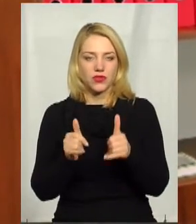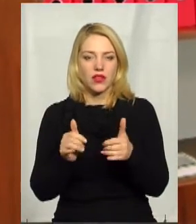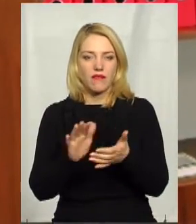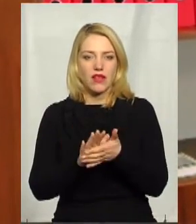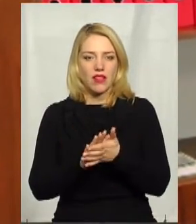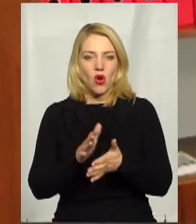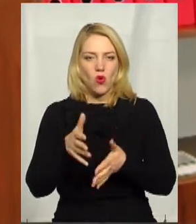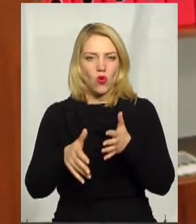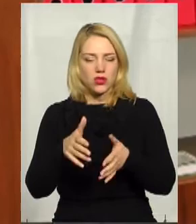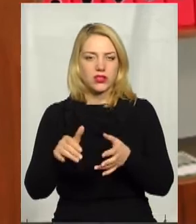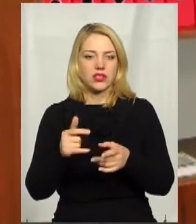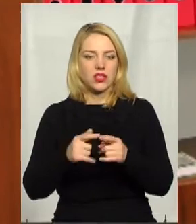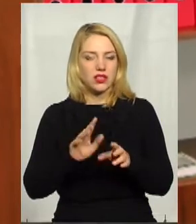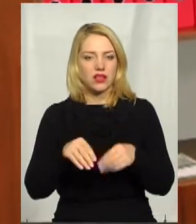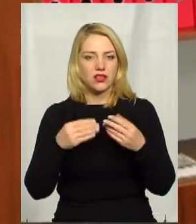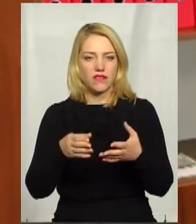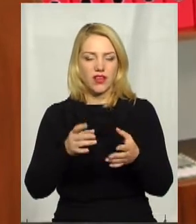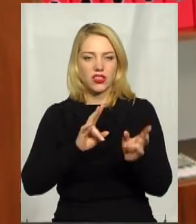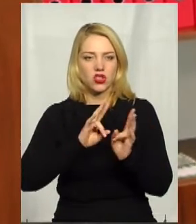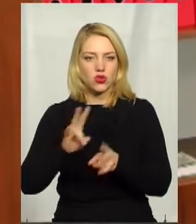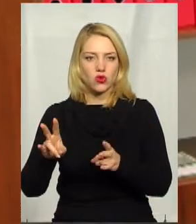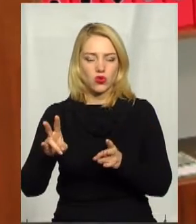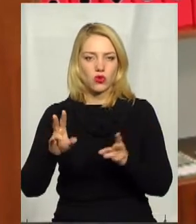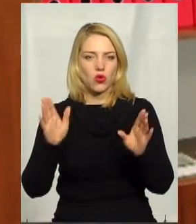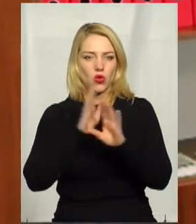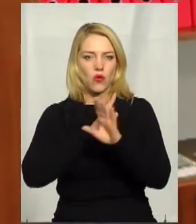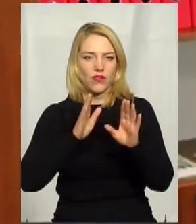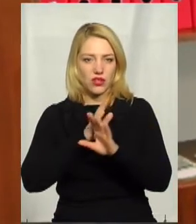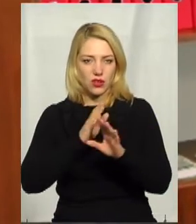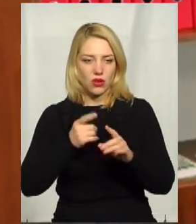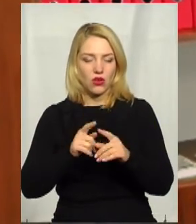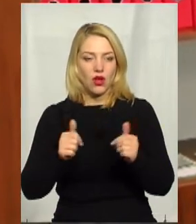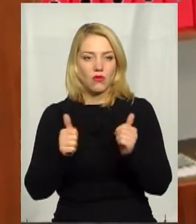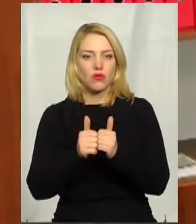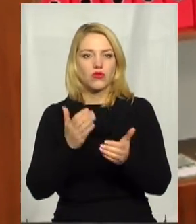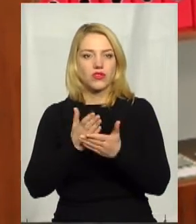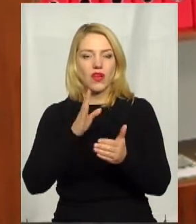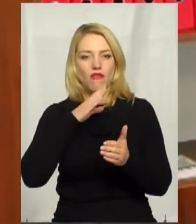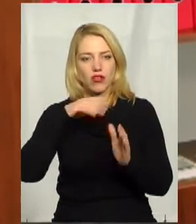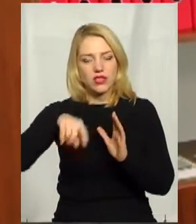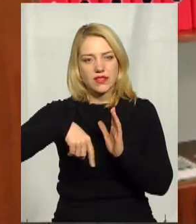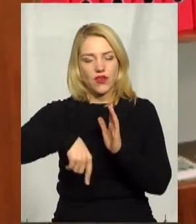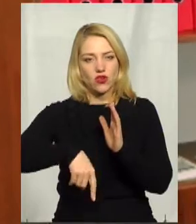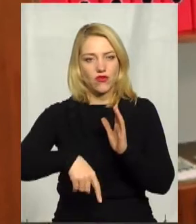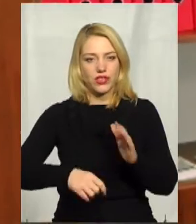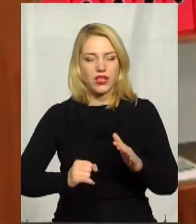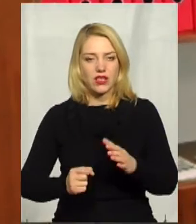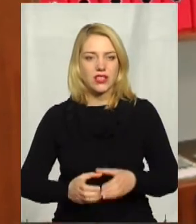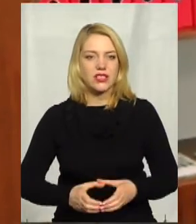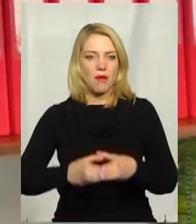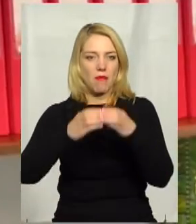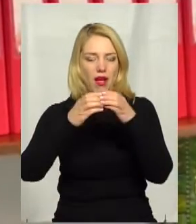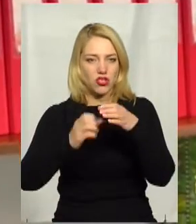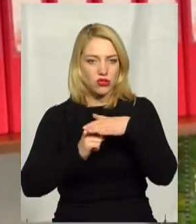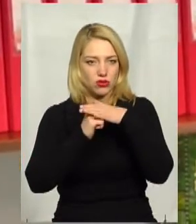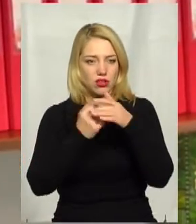шкоди довкіллю. Крім того, що поруч ще й свердловина із водонапорною башнею, тому це